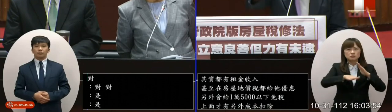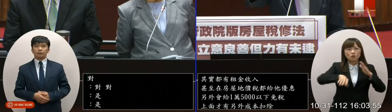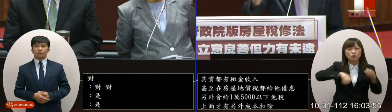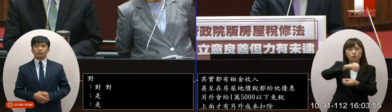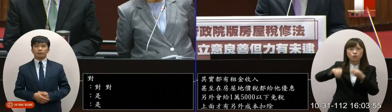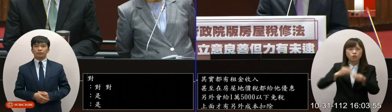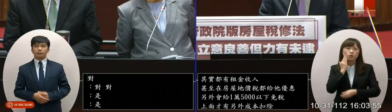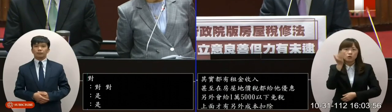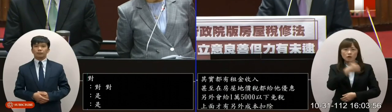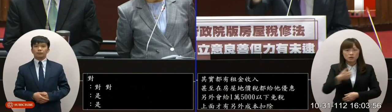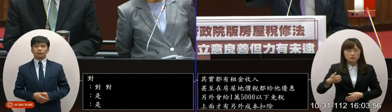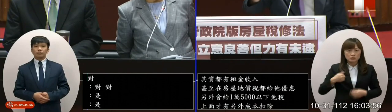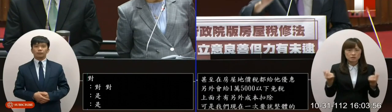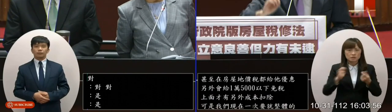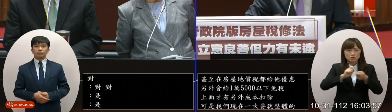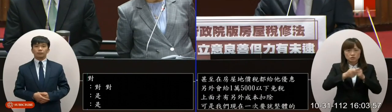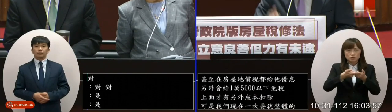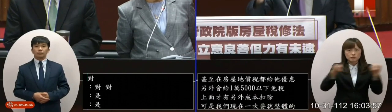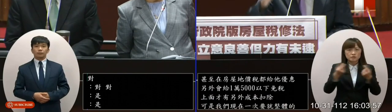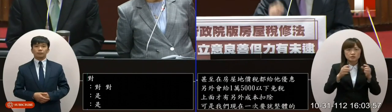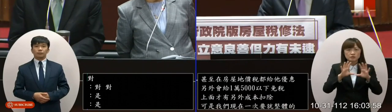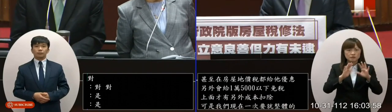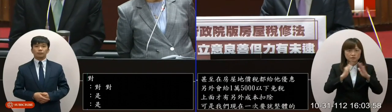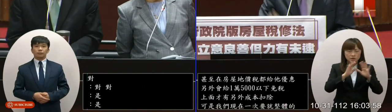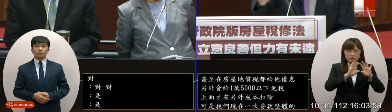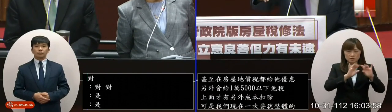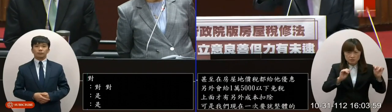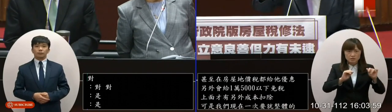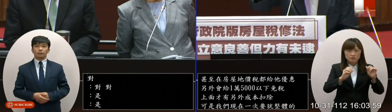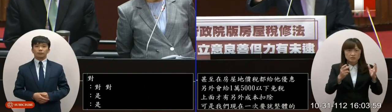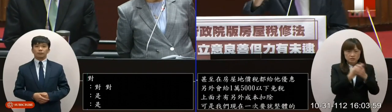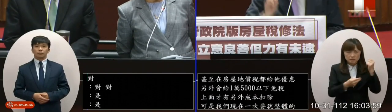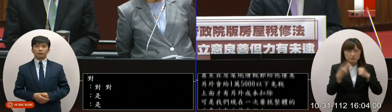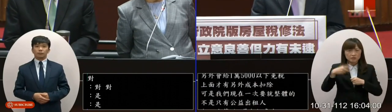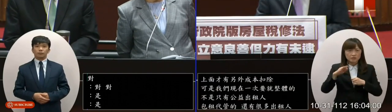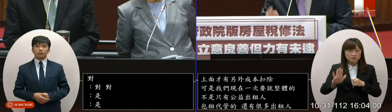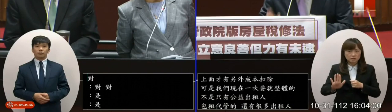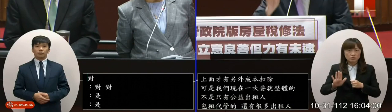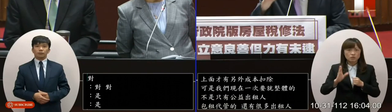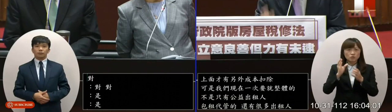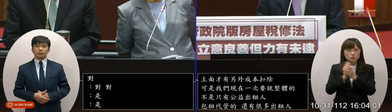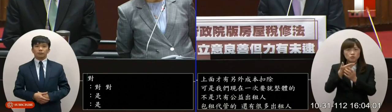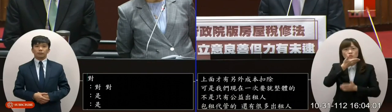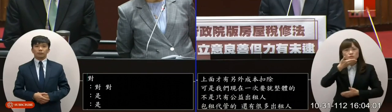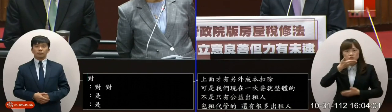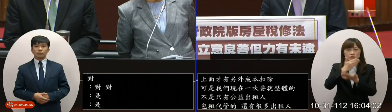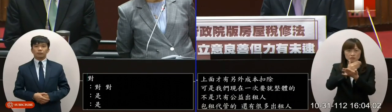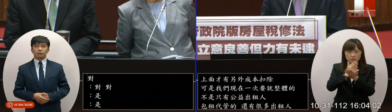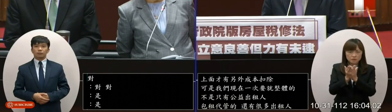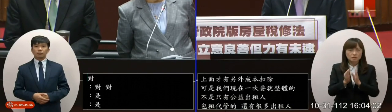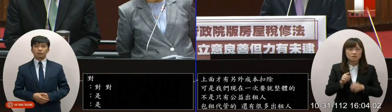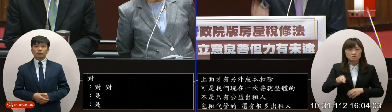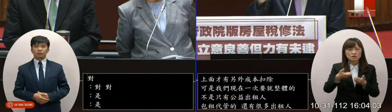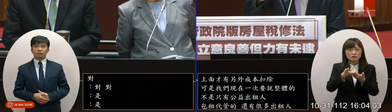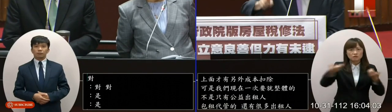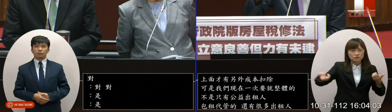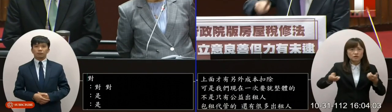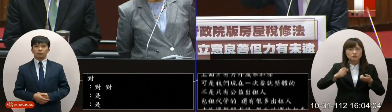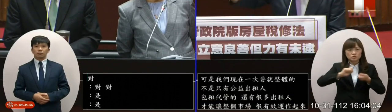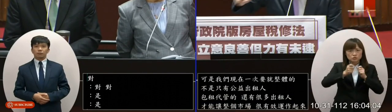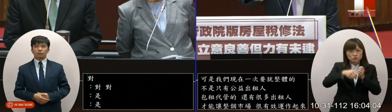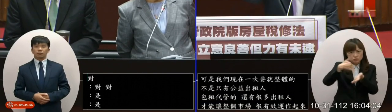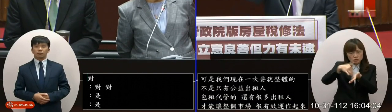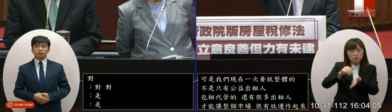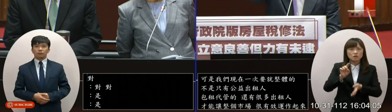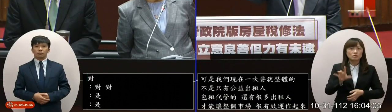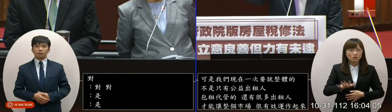跟你們講很多分離課稅的包括你的那個房地合一稅是交易所的包括股利資本利得所以其實財政部很清楚這個事情如果一